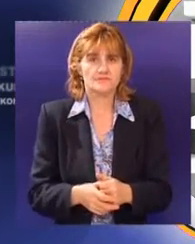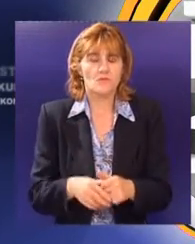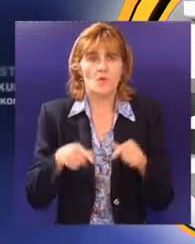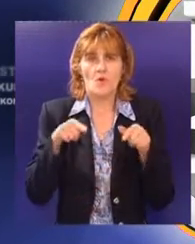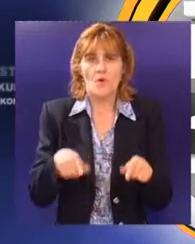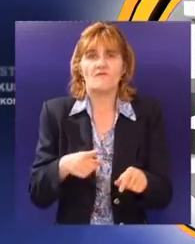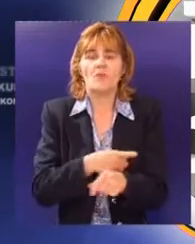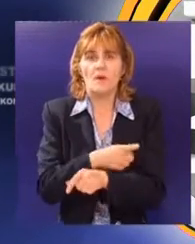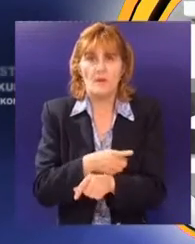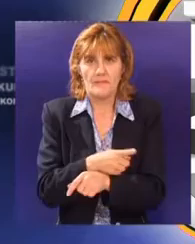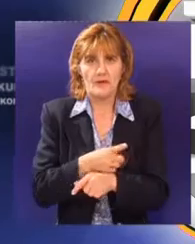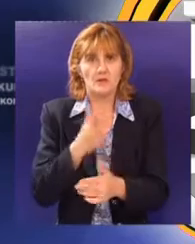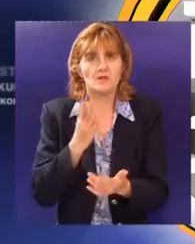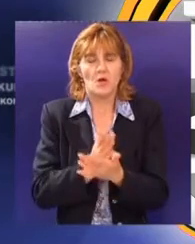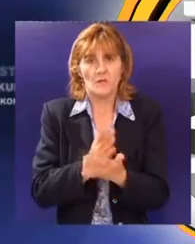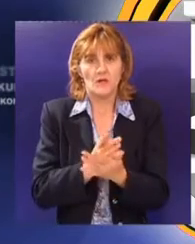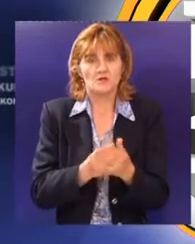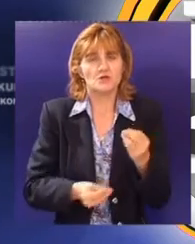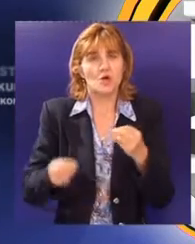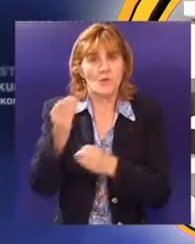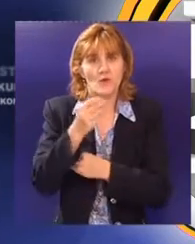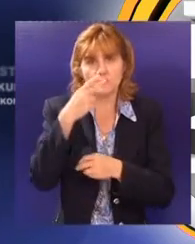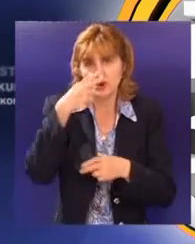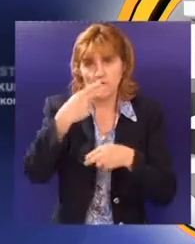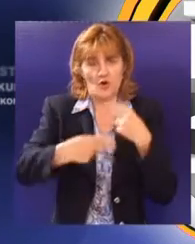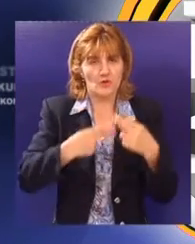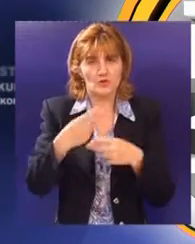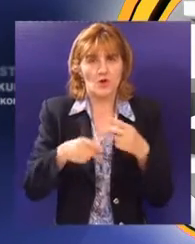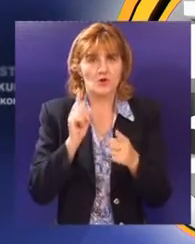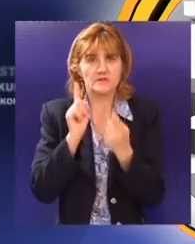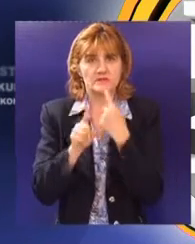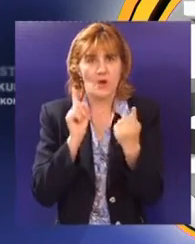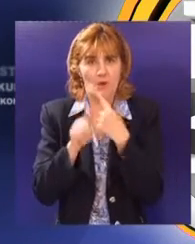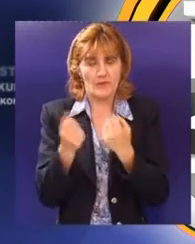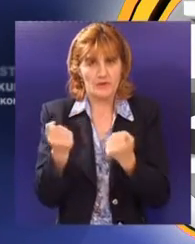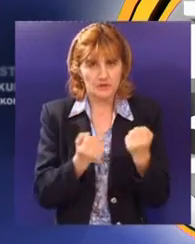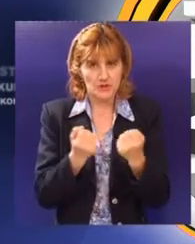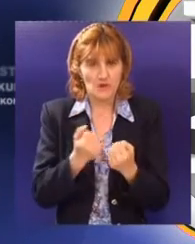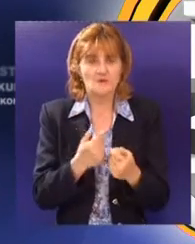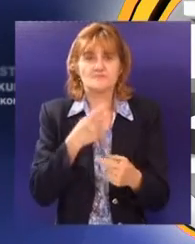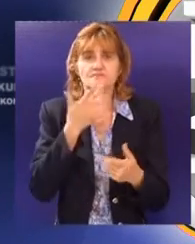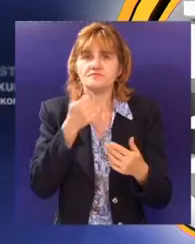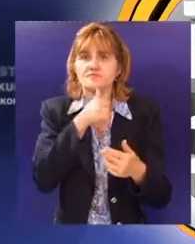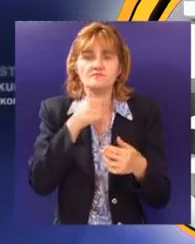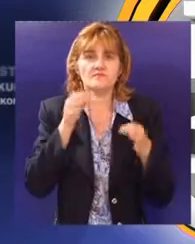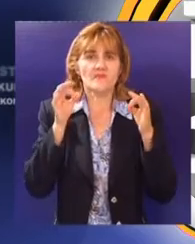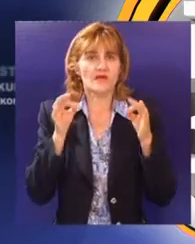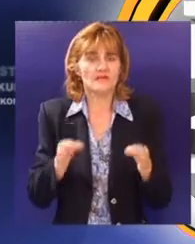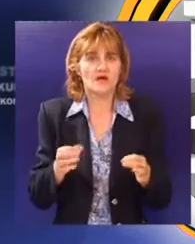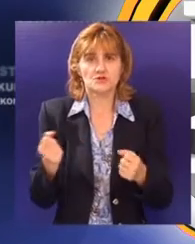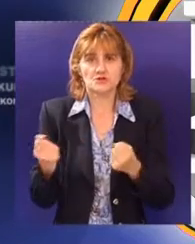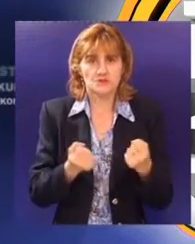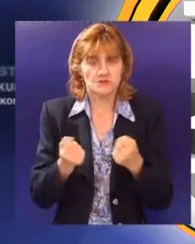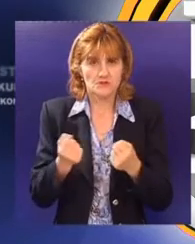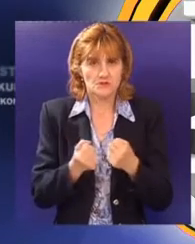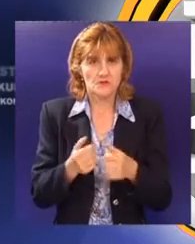ovom periodu vršit ćemo pojačanu kontrolu saobraćaja, prvenstveno, znači, tehnička ispravnost vozila.